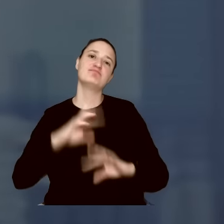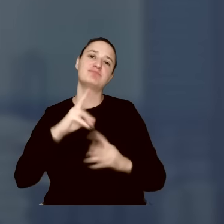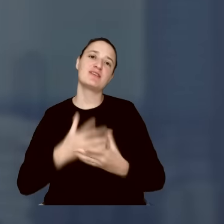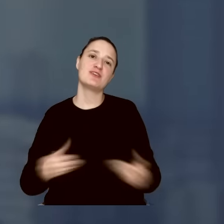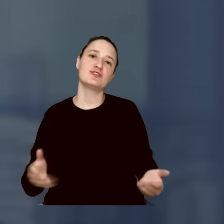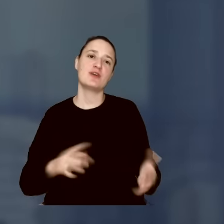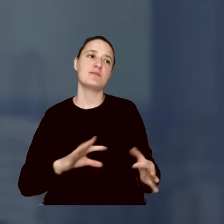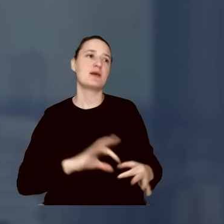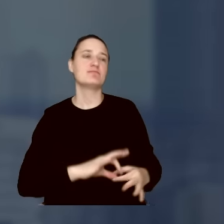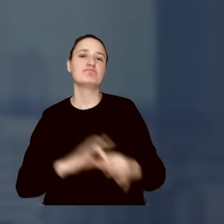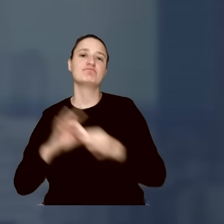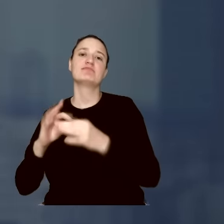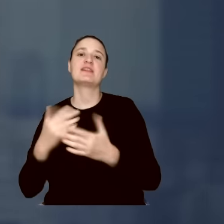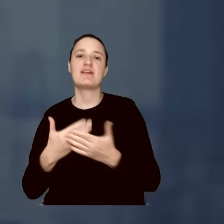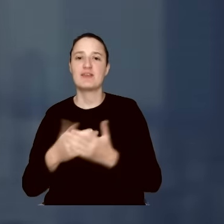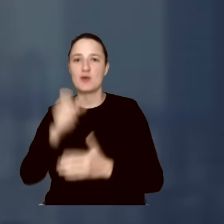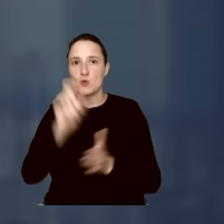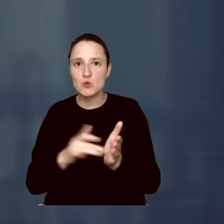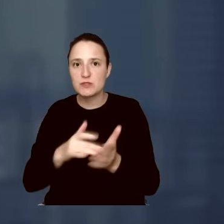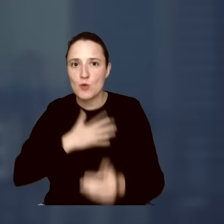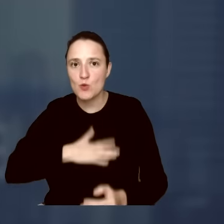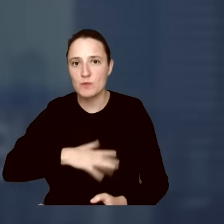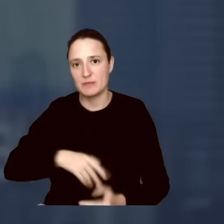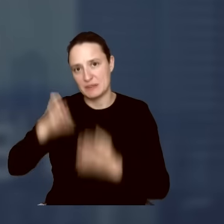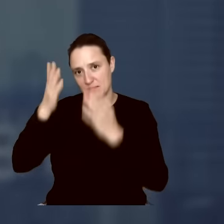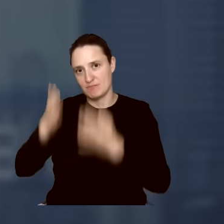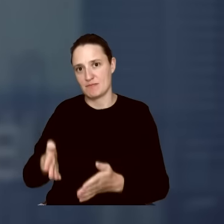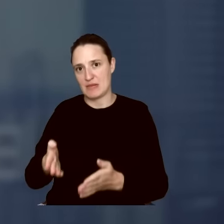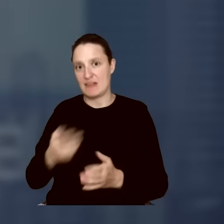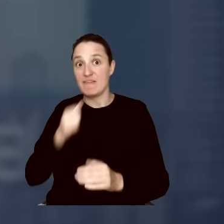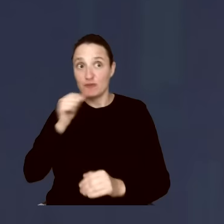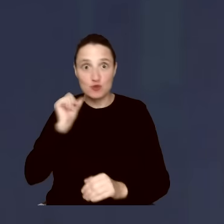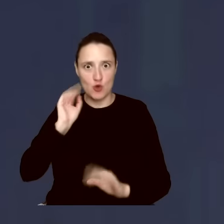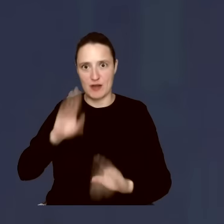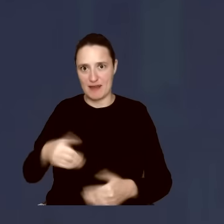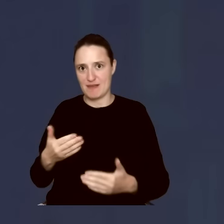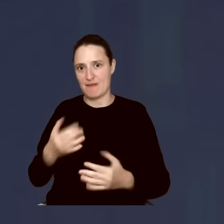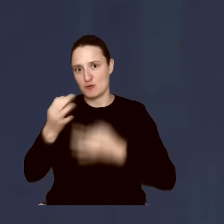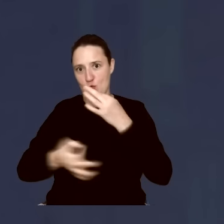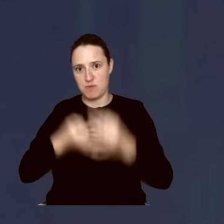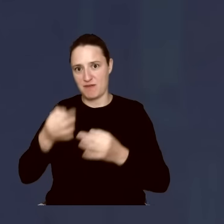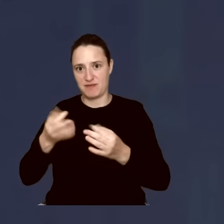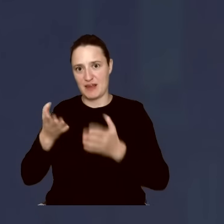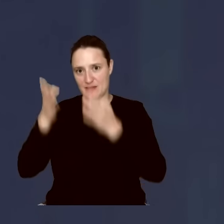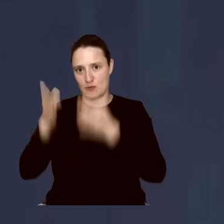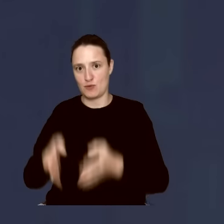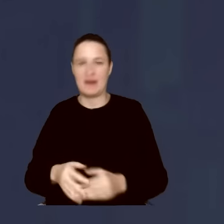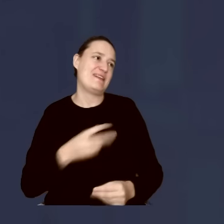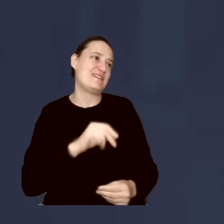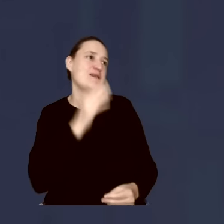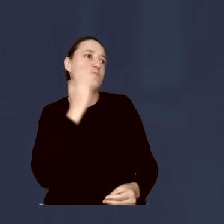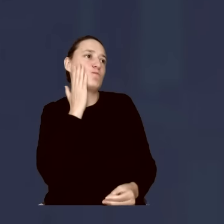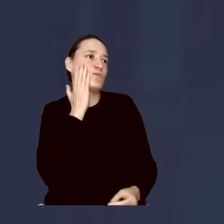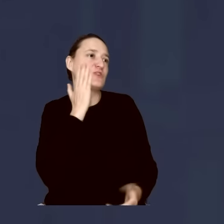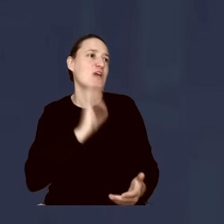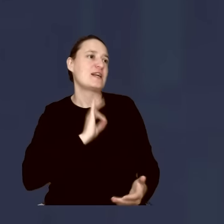Pana tak bardzo lubi, że nawet wczoraj zaczął mówić o Panu podczas swojego wiecu. Ażeby tam o mnie, o remoncie mojego mieszkania, o mojej łazience. Może